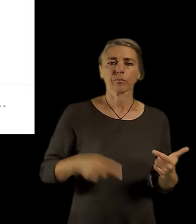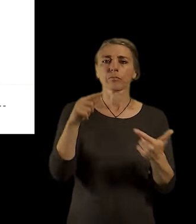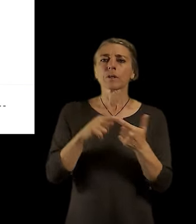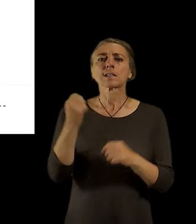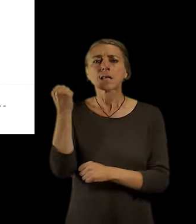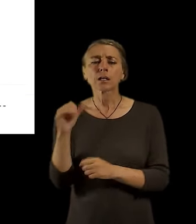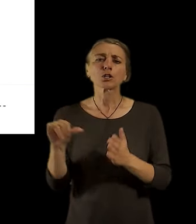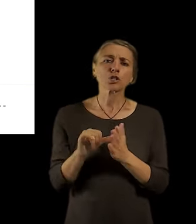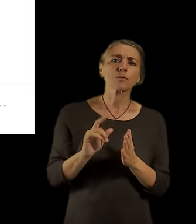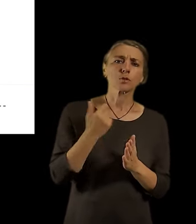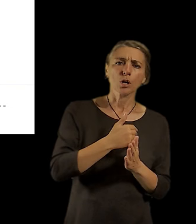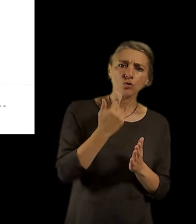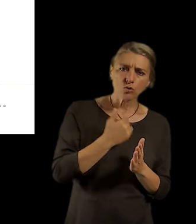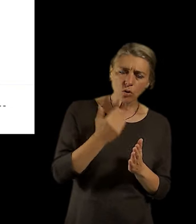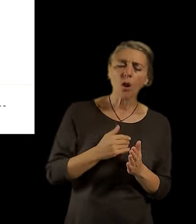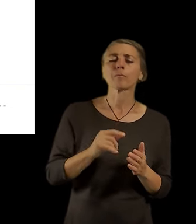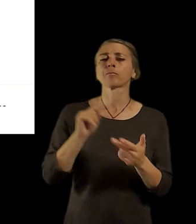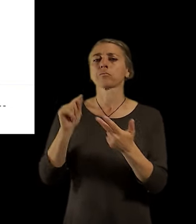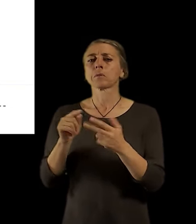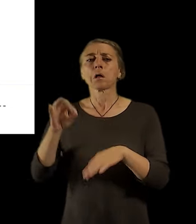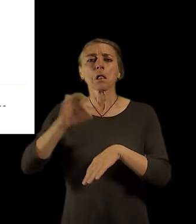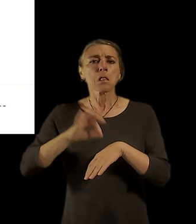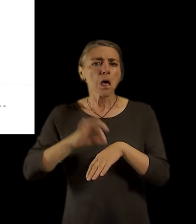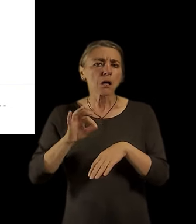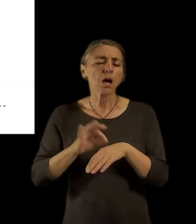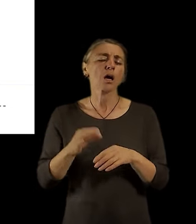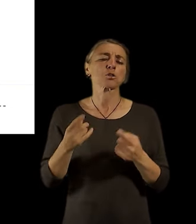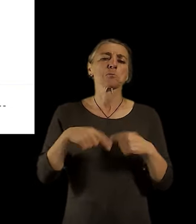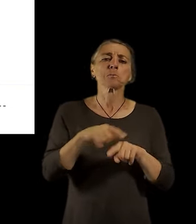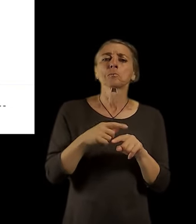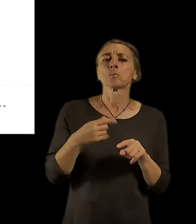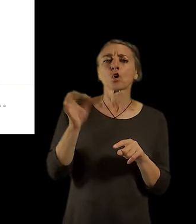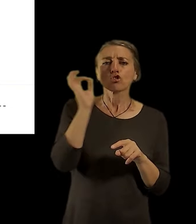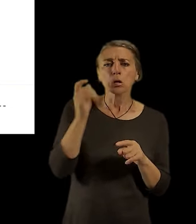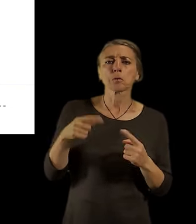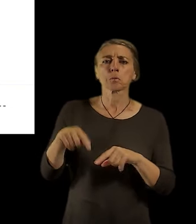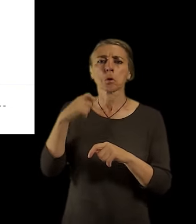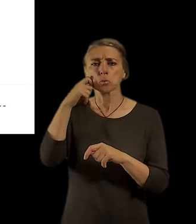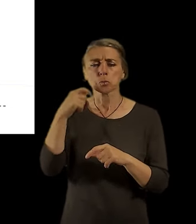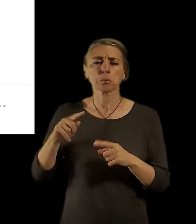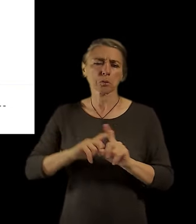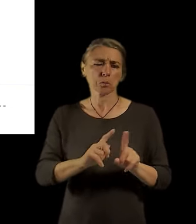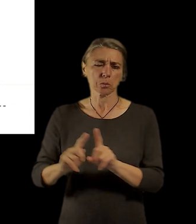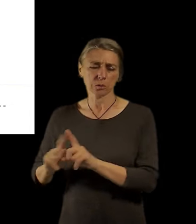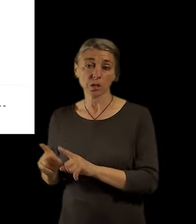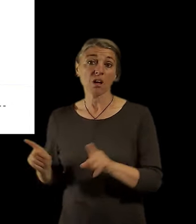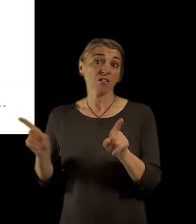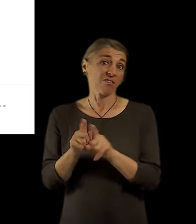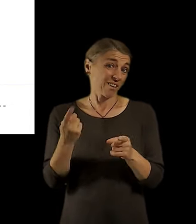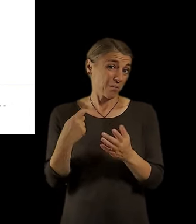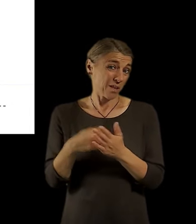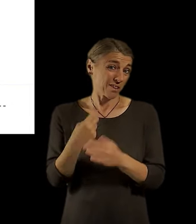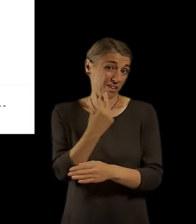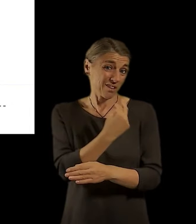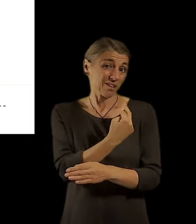praktickými lékaři pro děti, pro dospělé, ginekologi a zubaři. Řešíme dlouhodobou lůžkovou péči, to jsou třeba místa